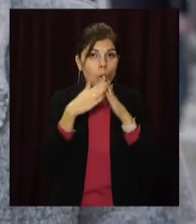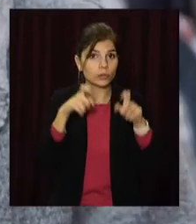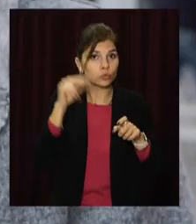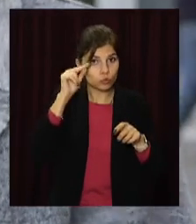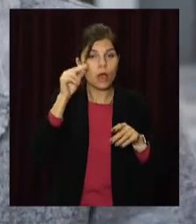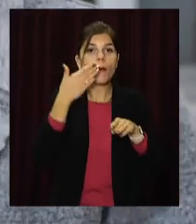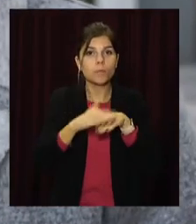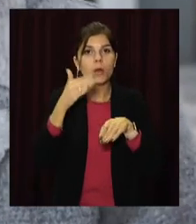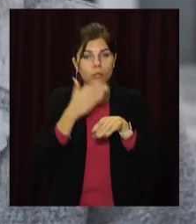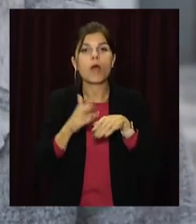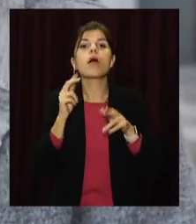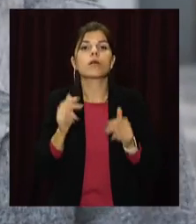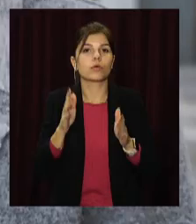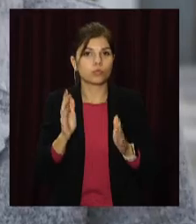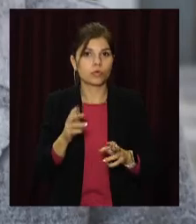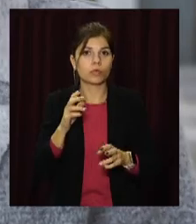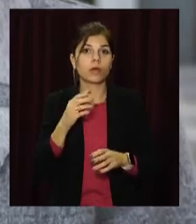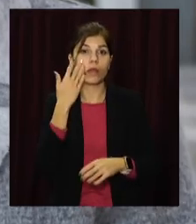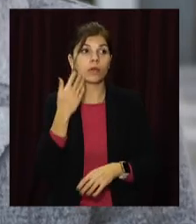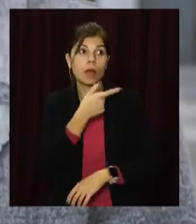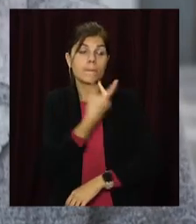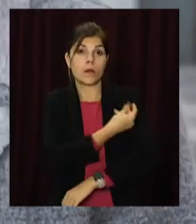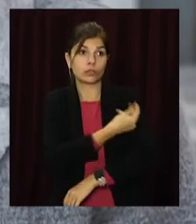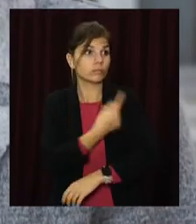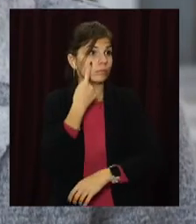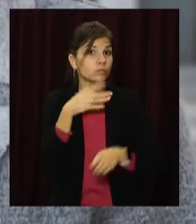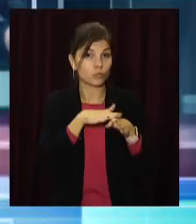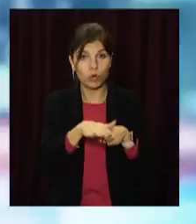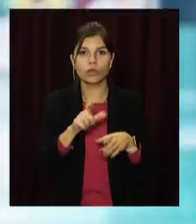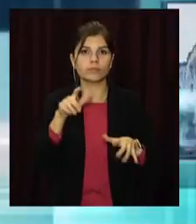як поступово буде відбуватися вакцинація працівників.